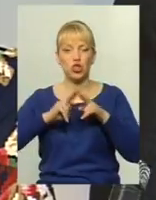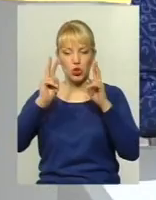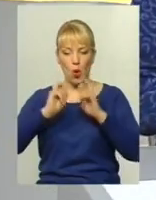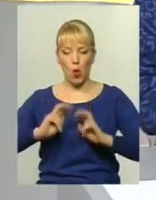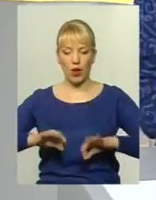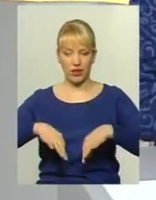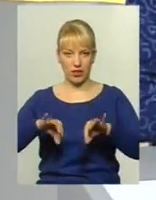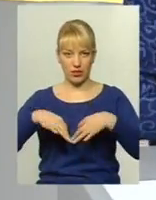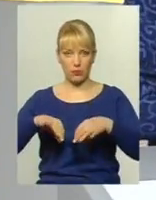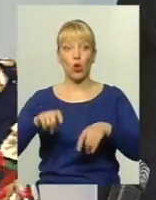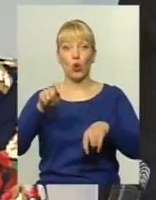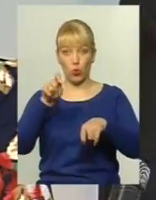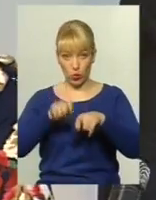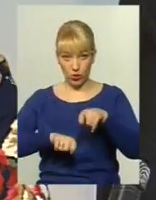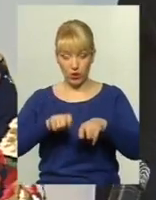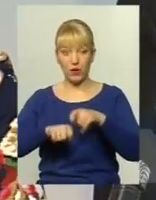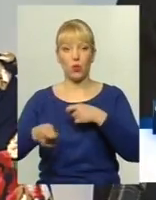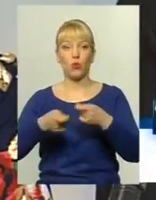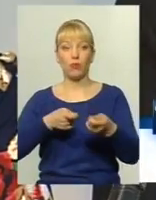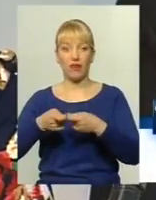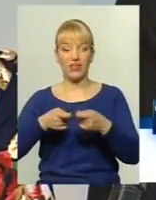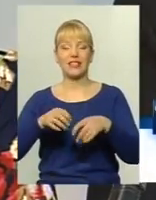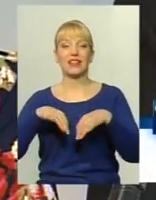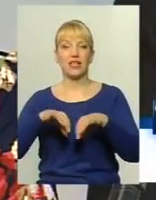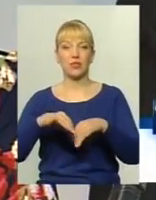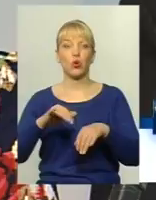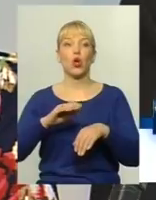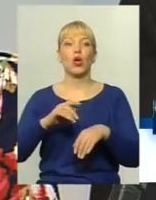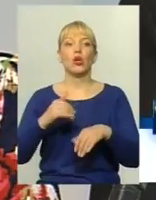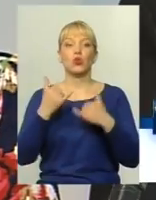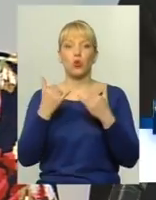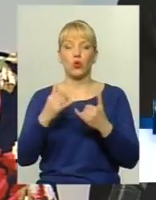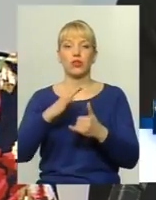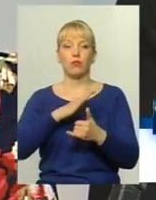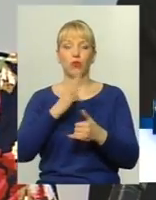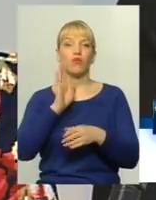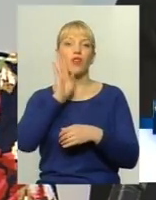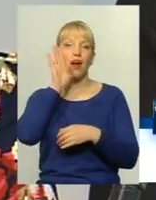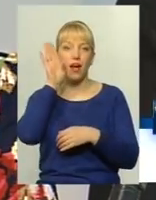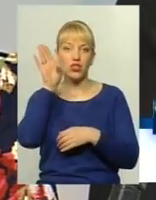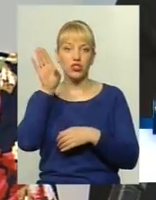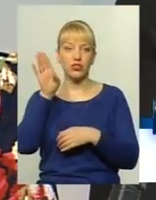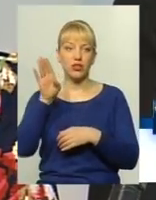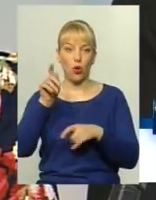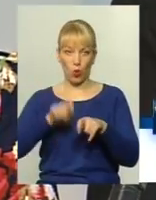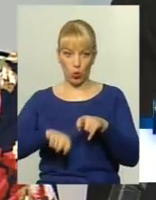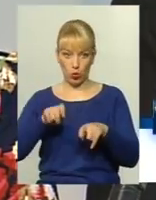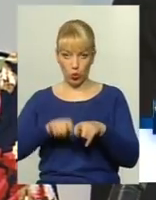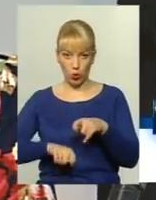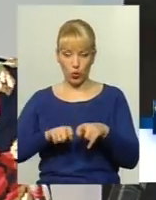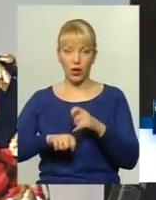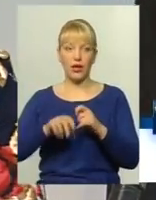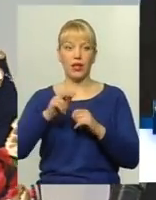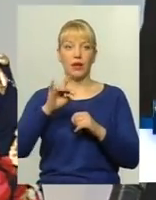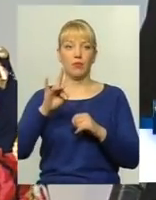контролює управління Контролює управління транспорту. До речі, сьогодні був також ранішній контроль про